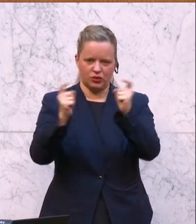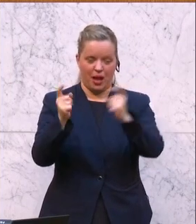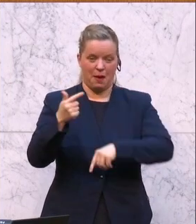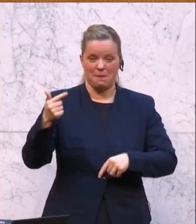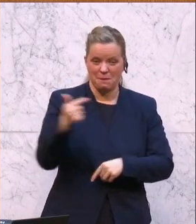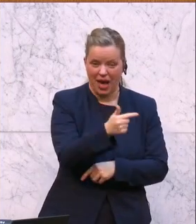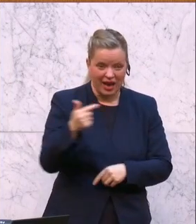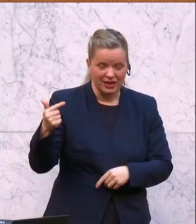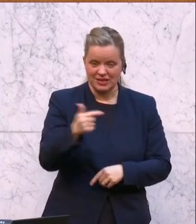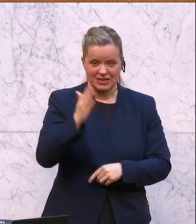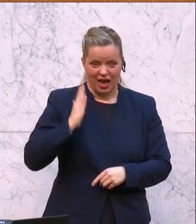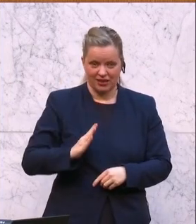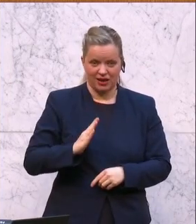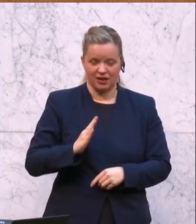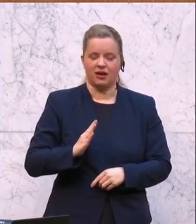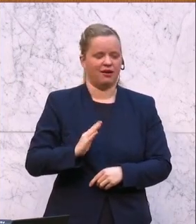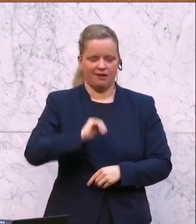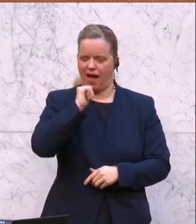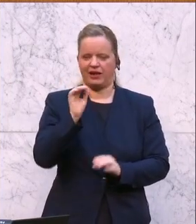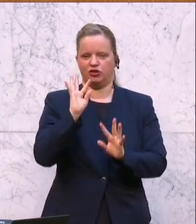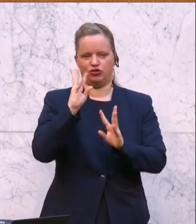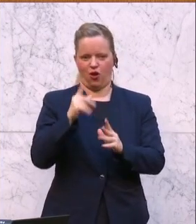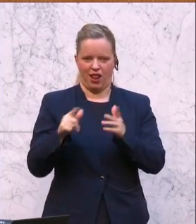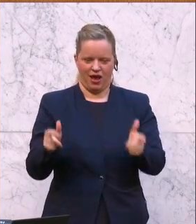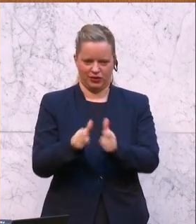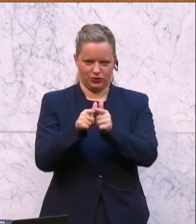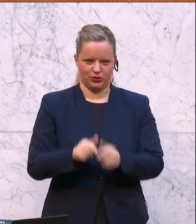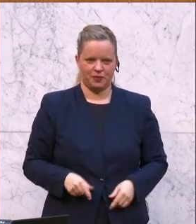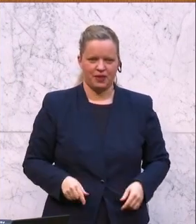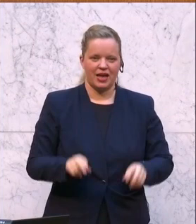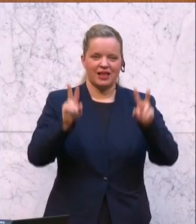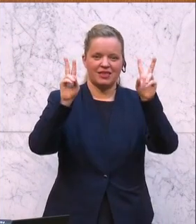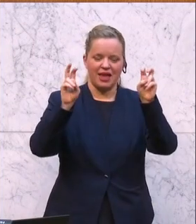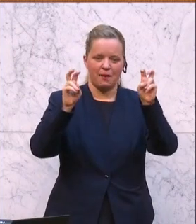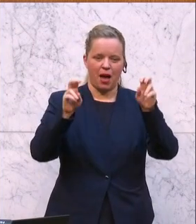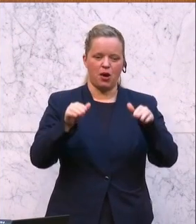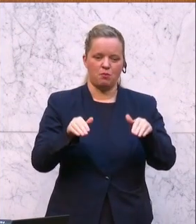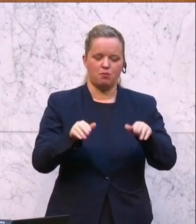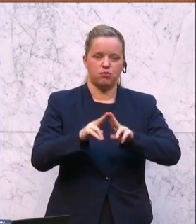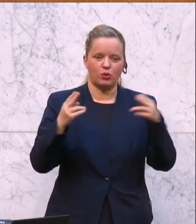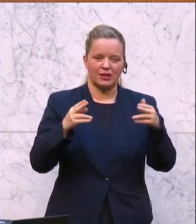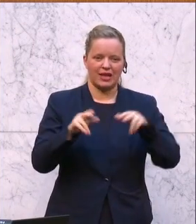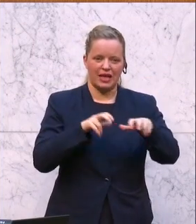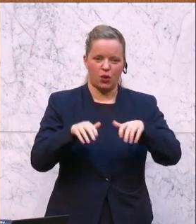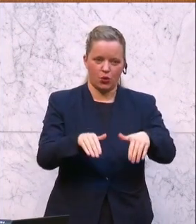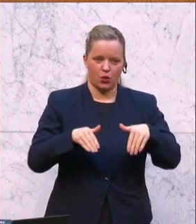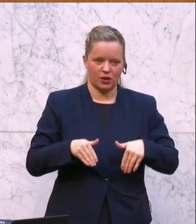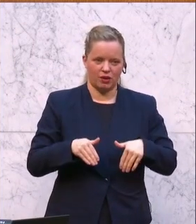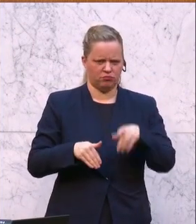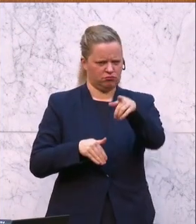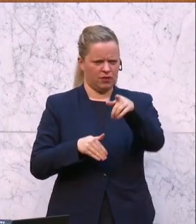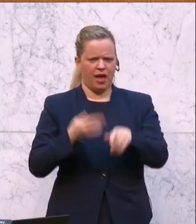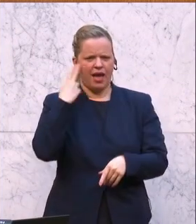Glanzleistung. Ich möchte das Thema Rücktritt der Bundesregierung, da werden Sie nicht so nervös, Herr Kickl, hilft ja nichts. Sie sind